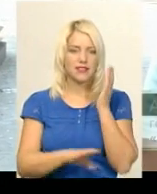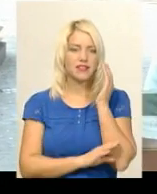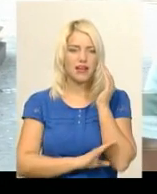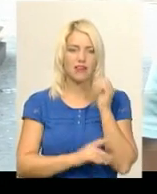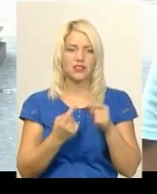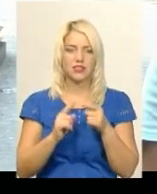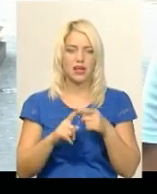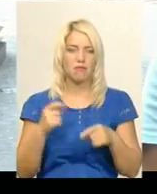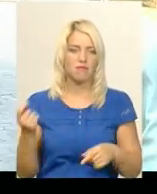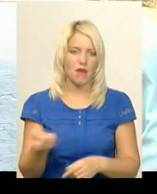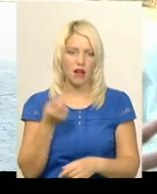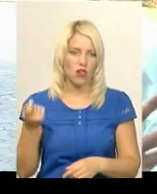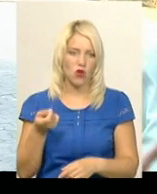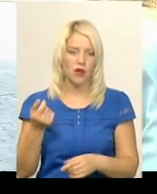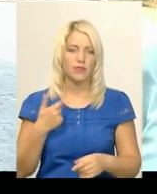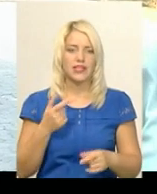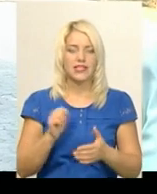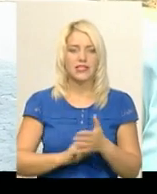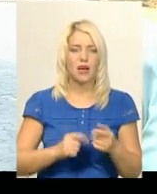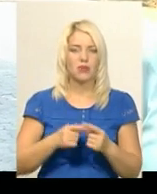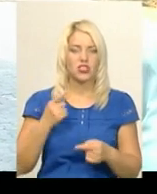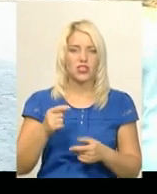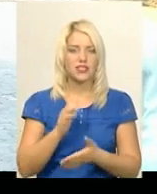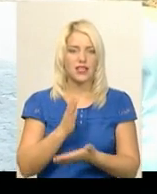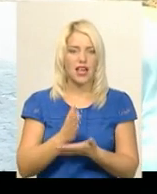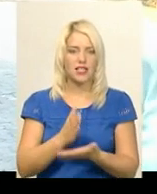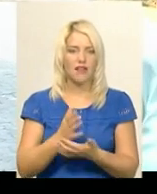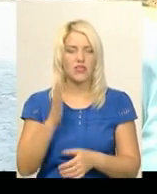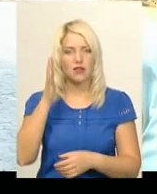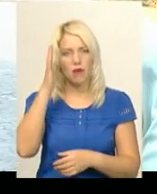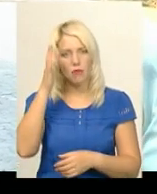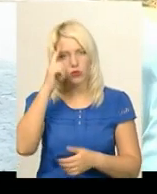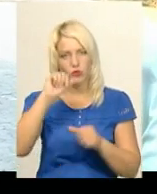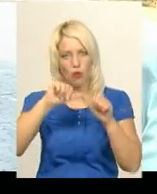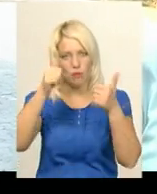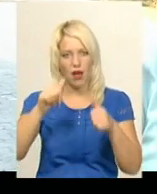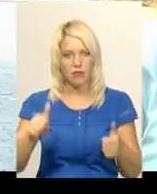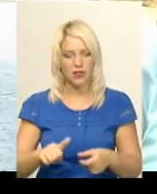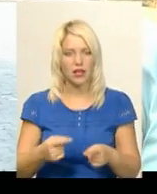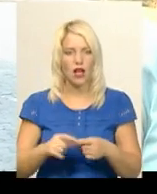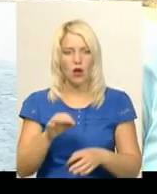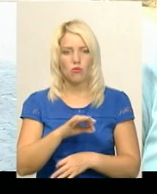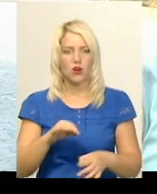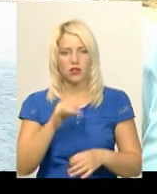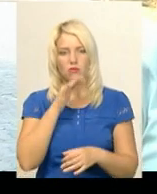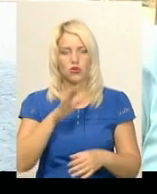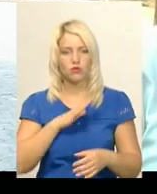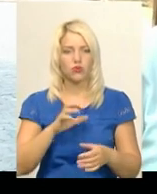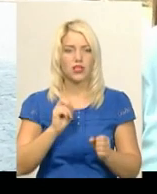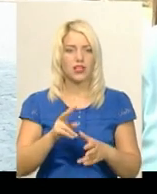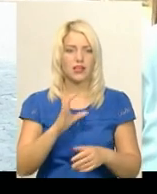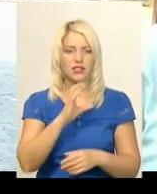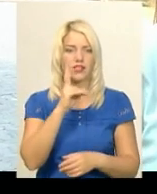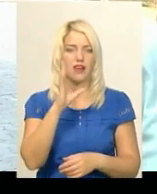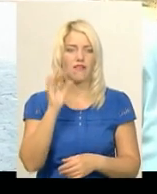мою думку, це надзвичайно мало. Саме через наявність майбутнього пам'ятника проєкт не може бути запроєктований дійсно як